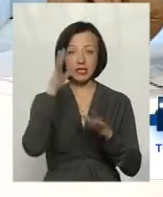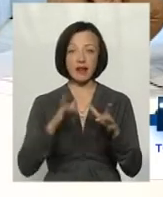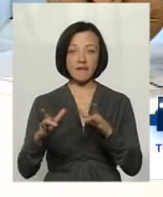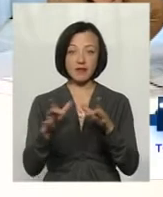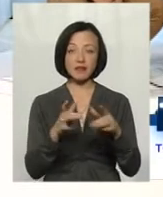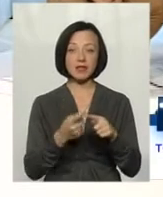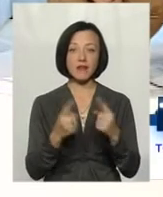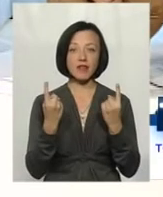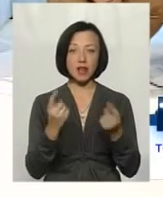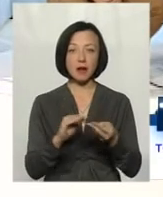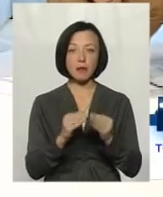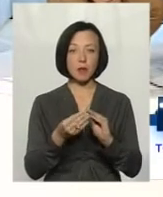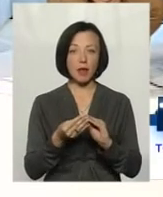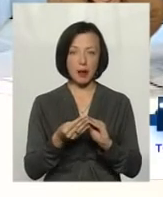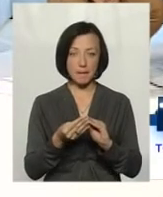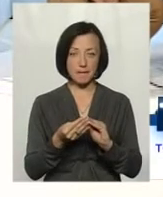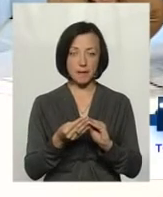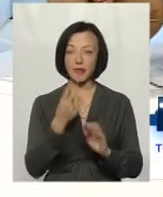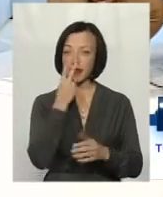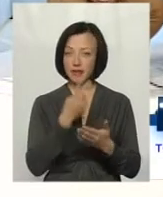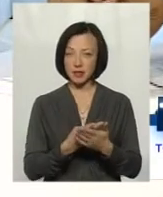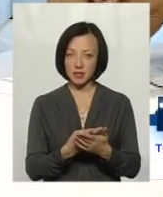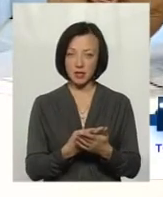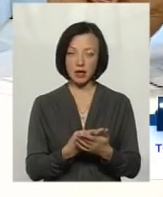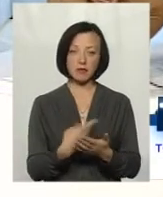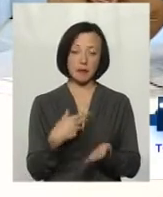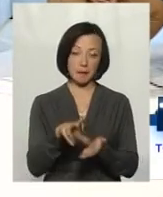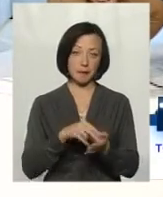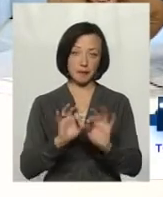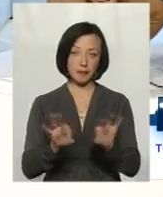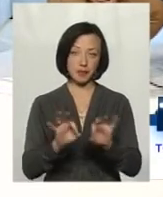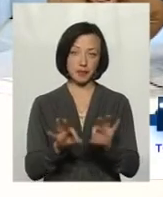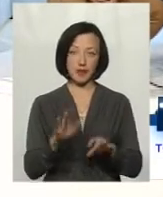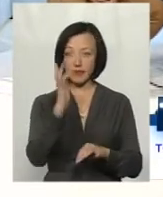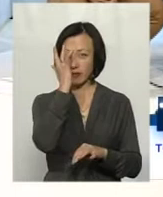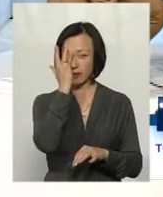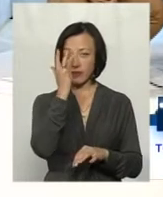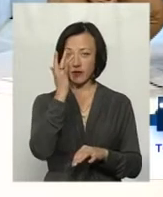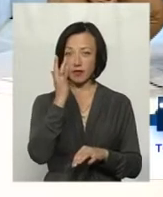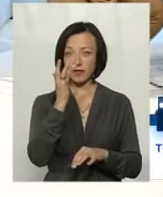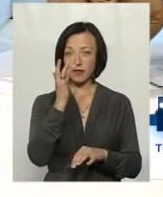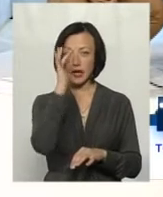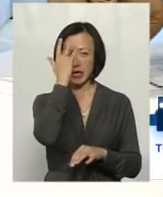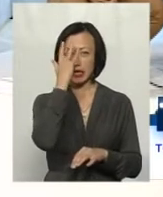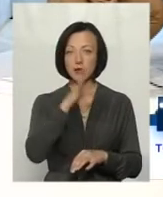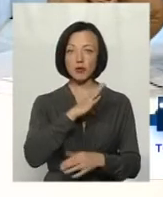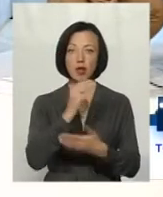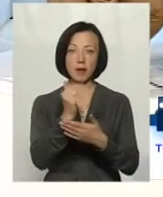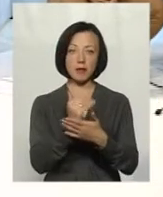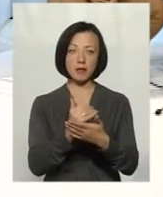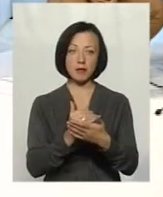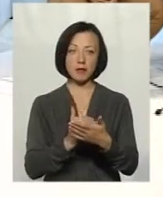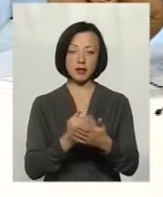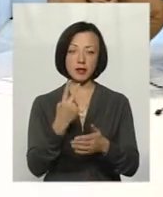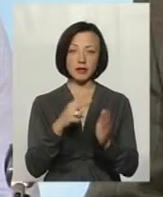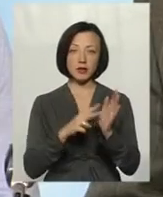велика проблема. От ви дивіться, наведу такий приклад. В Індії була передача 27